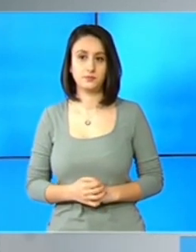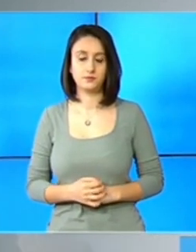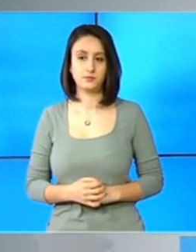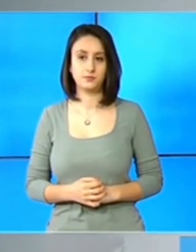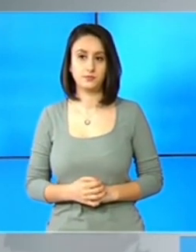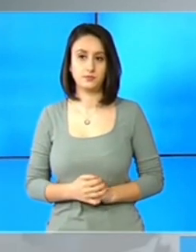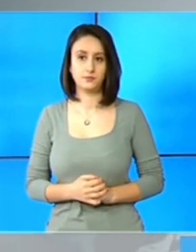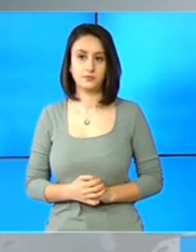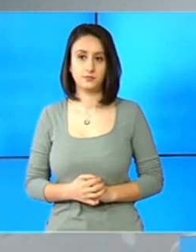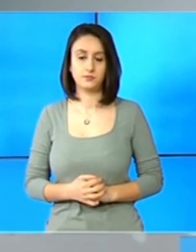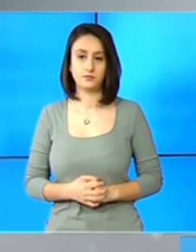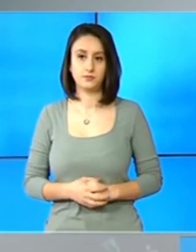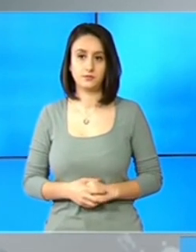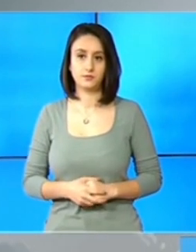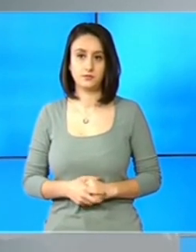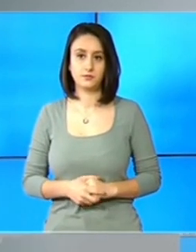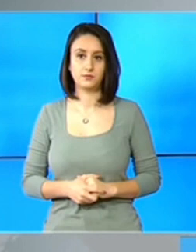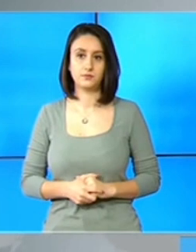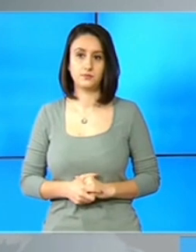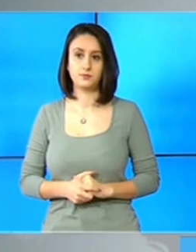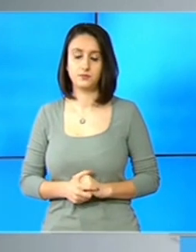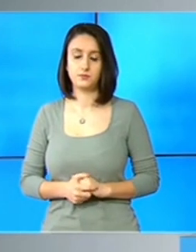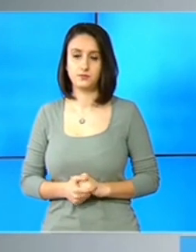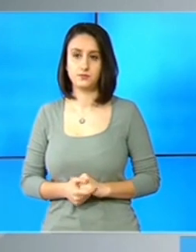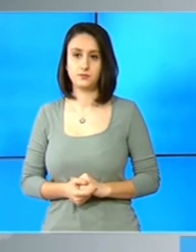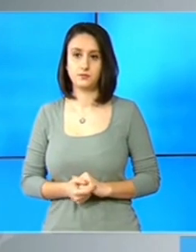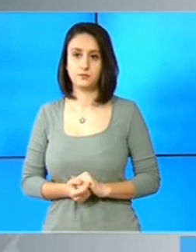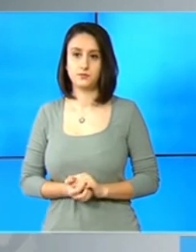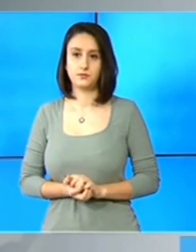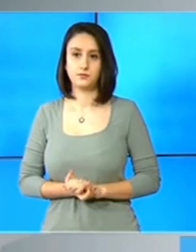privilegiile și beneficiile sindicatului, încheie Ministrul Transporturilor.